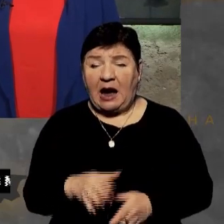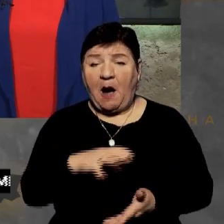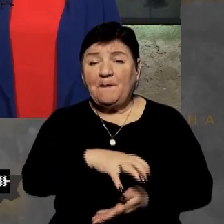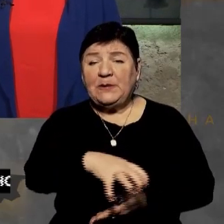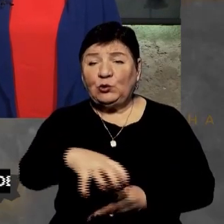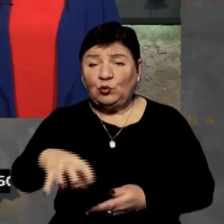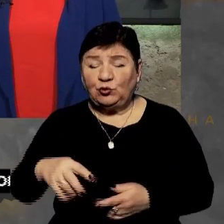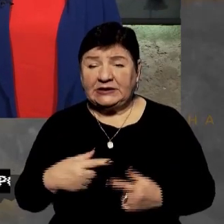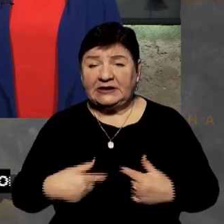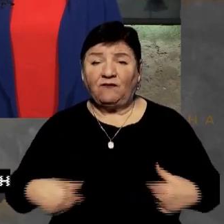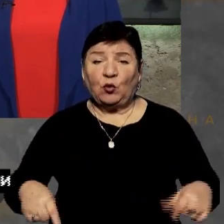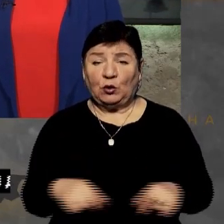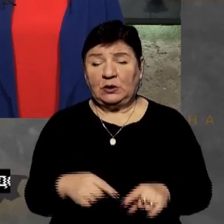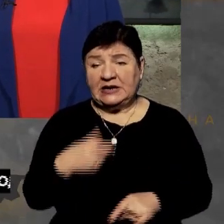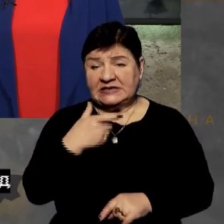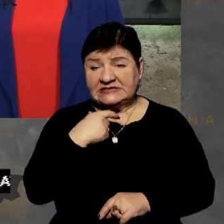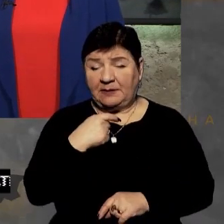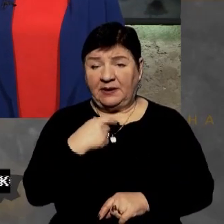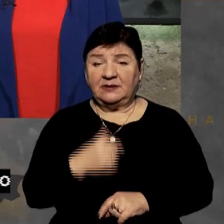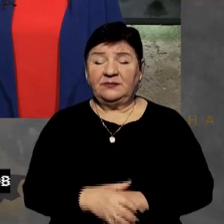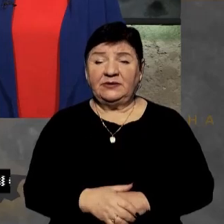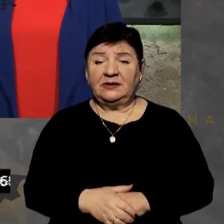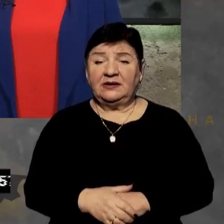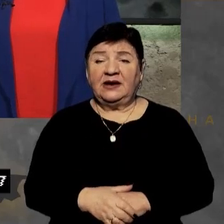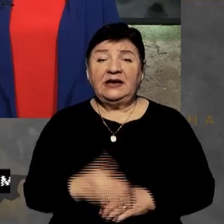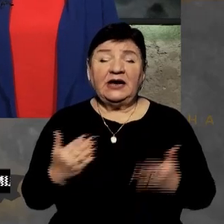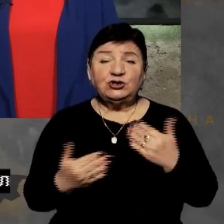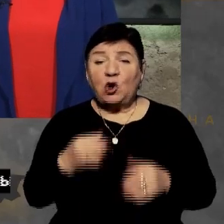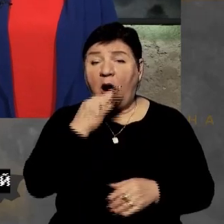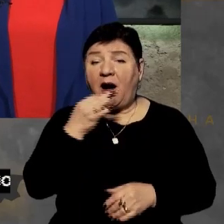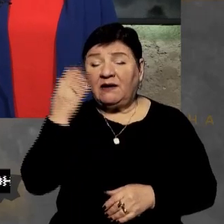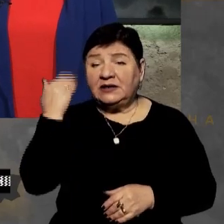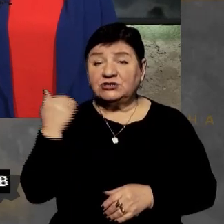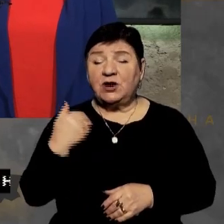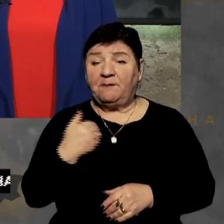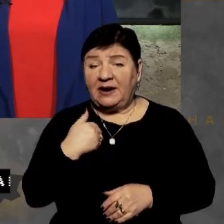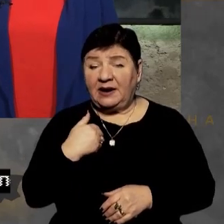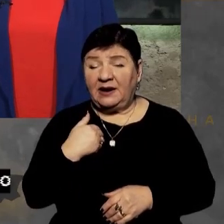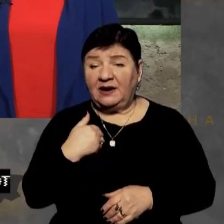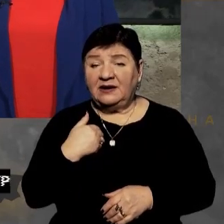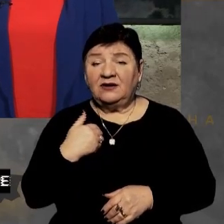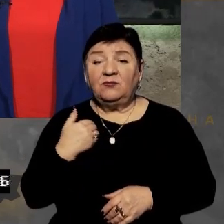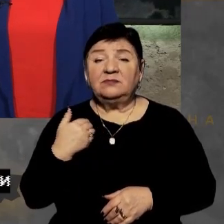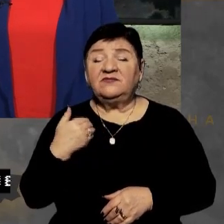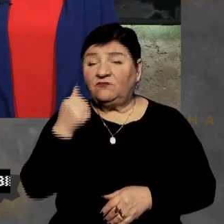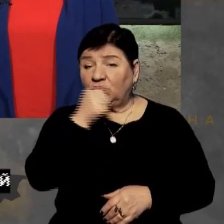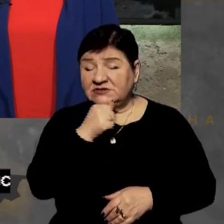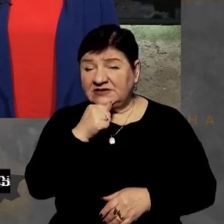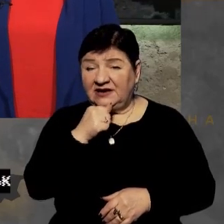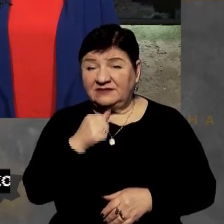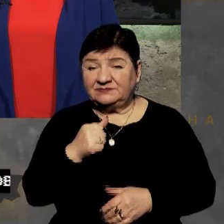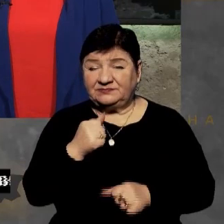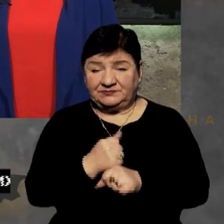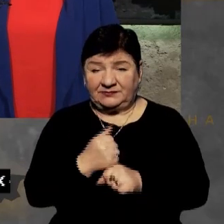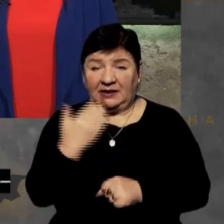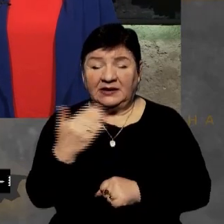довкола себе. Десь тут прогризають. Якщо раніше, я ж кажу, ми прогризали в минулому році їхні